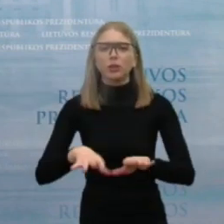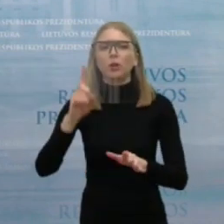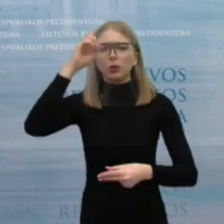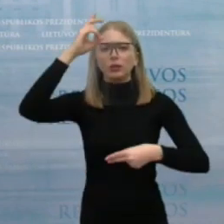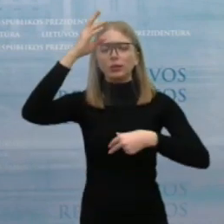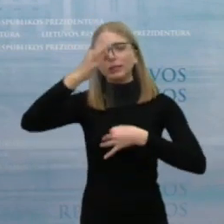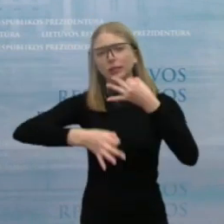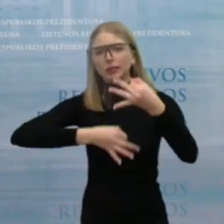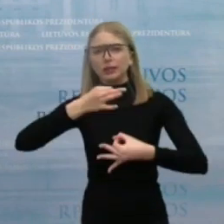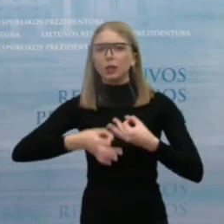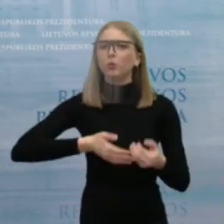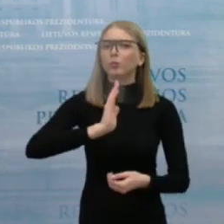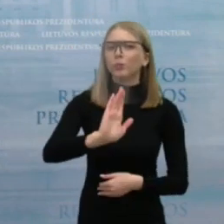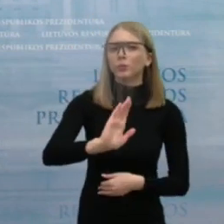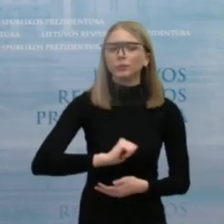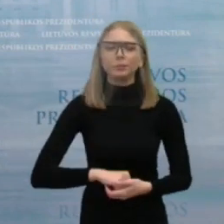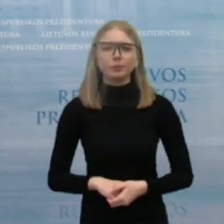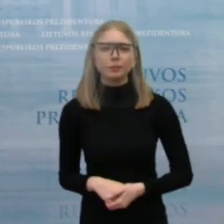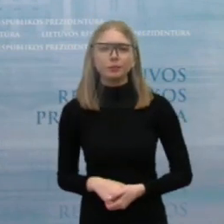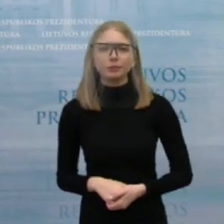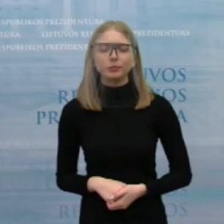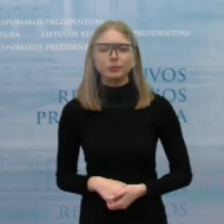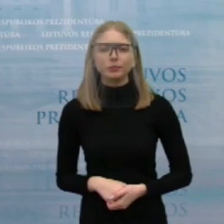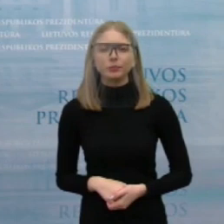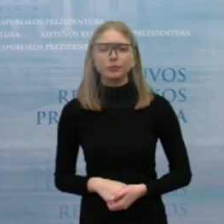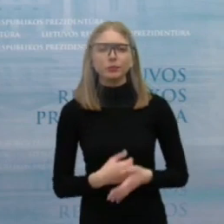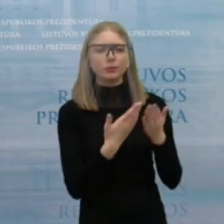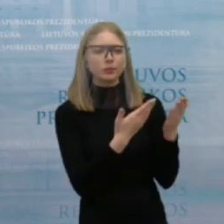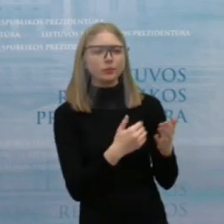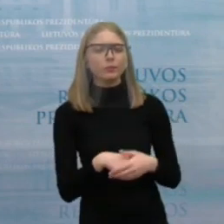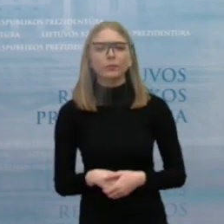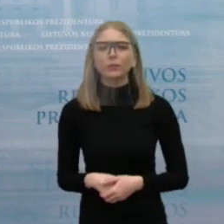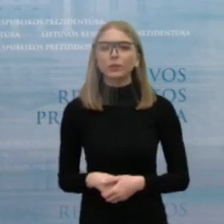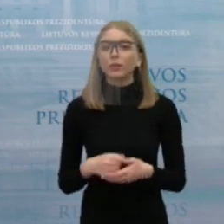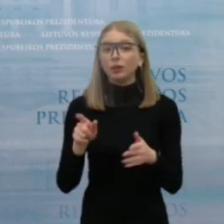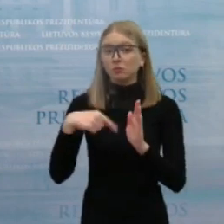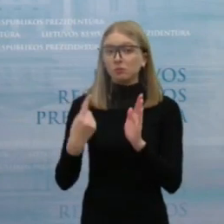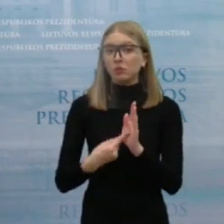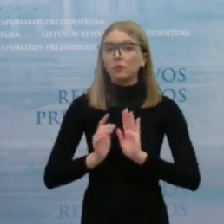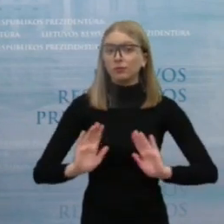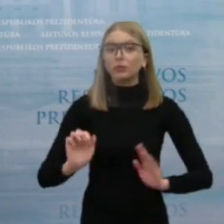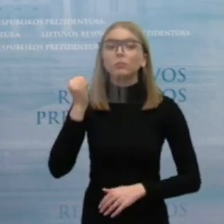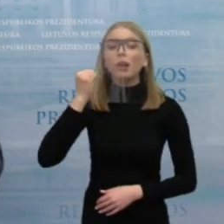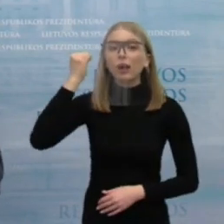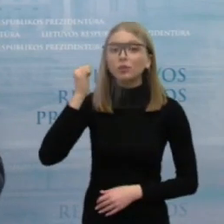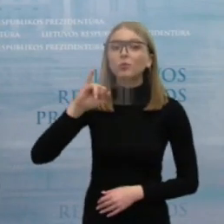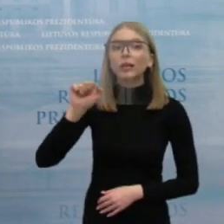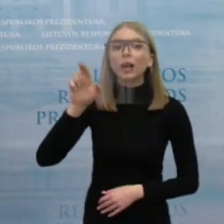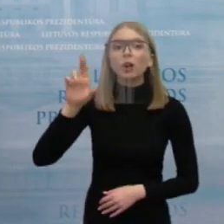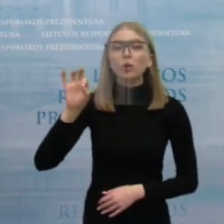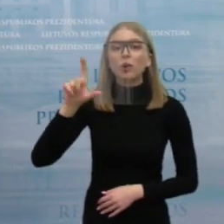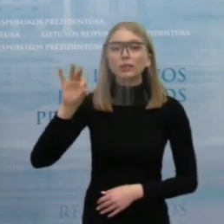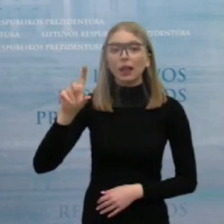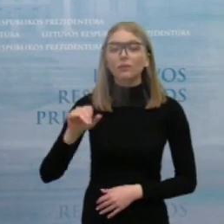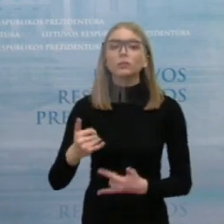judės nacionalinės susitarimas dėl miškų. Matau, ką klausimą nebeturime, tad ačiū labai Jėra Slavui ir pakviesiu prie mūsų